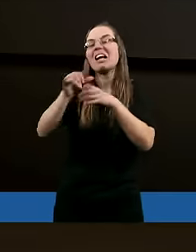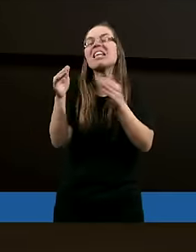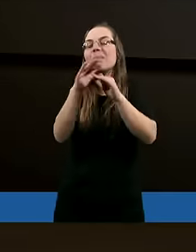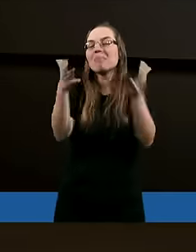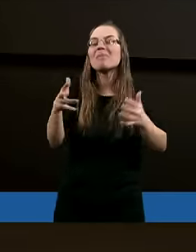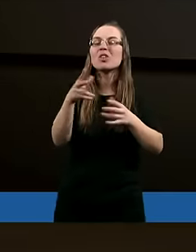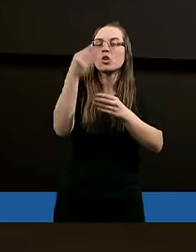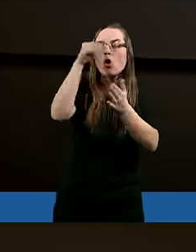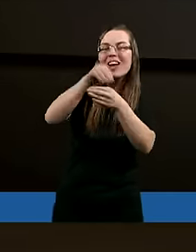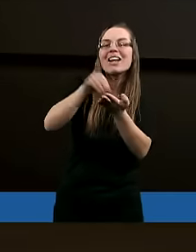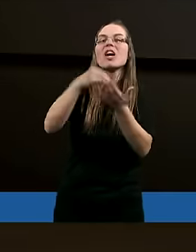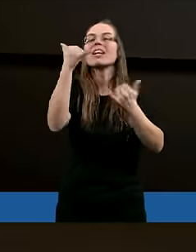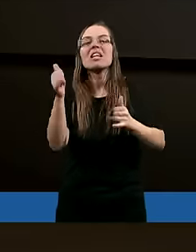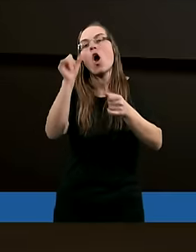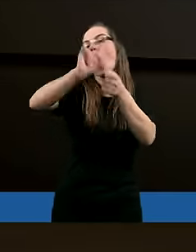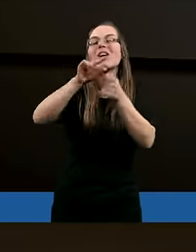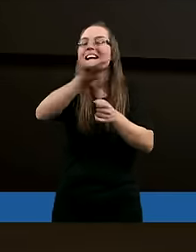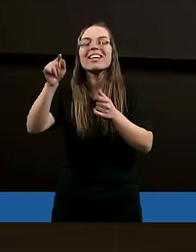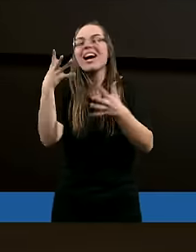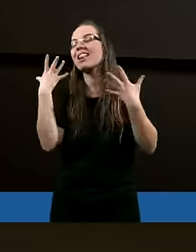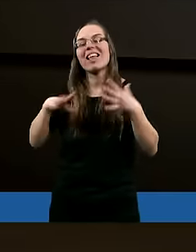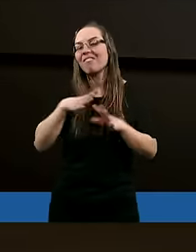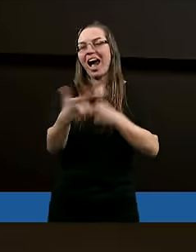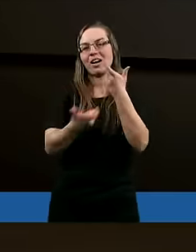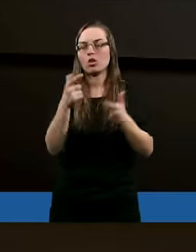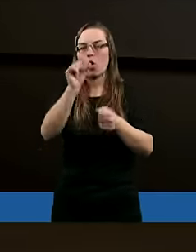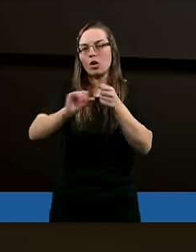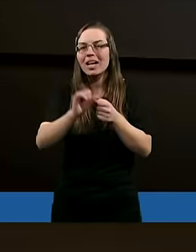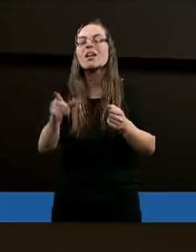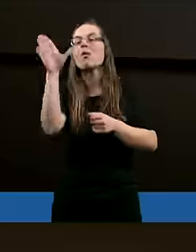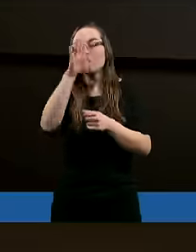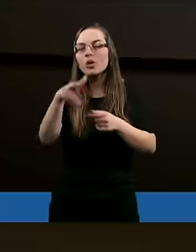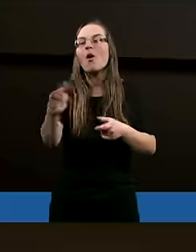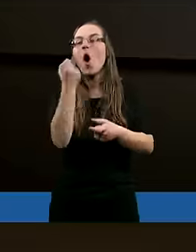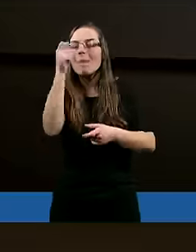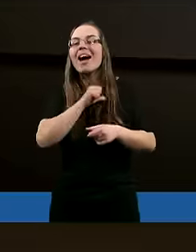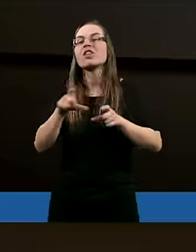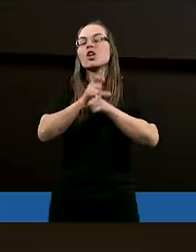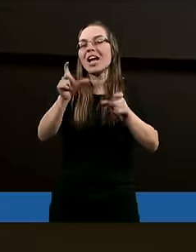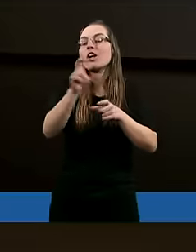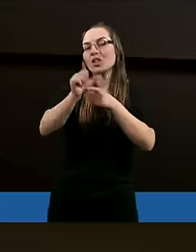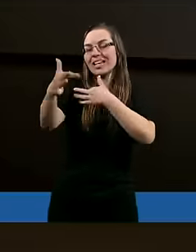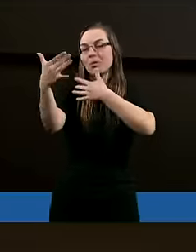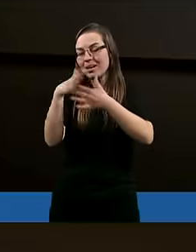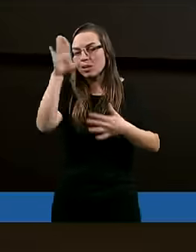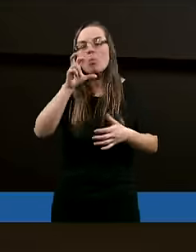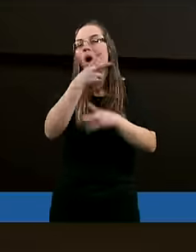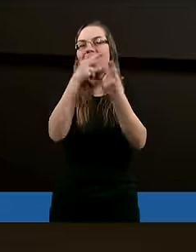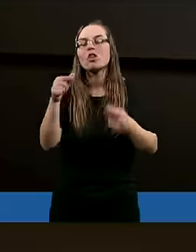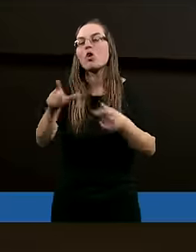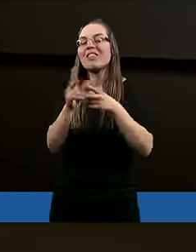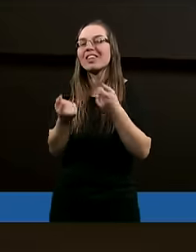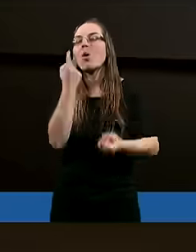nie oceniajmy innych. W naszym życiu oczywiście objawi się to, czy jesteśmy blisko Boga, czy nie.